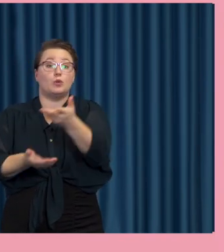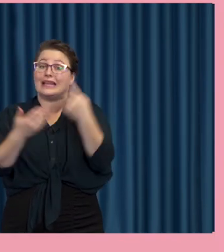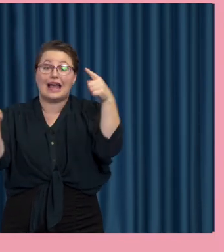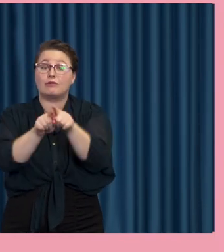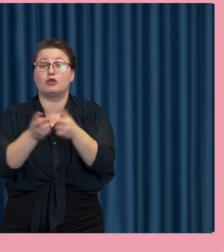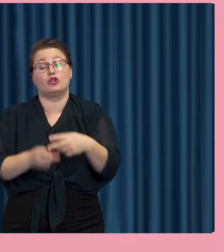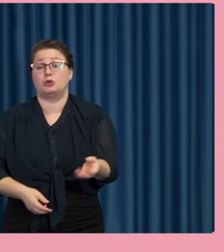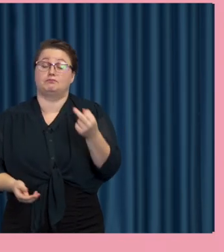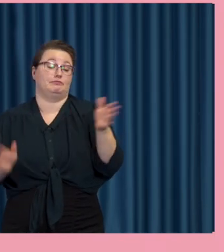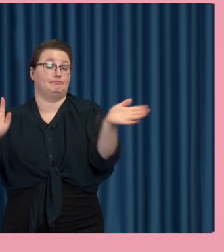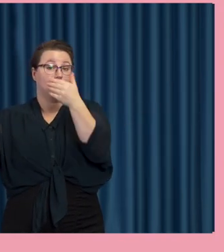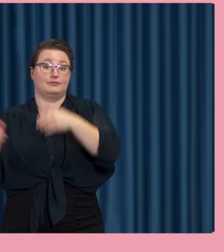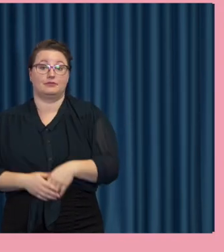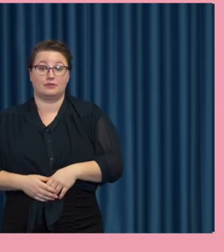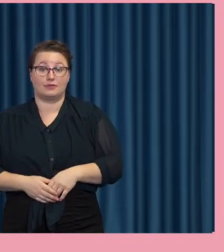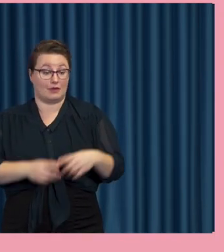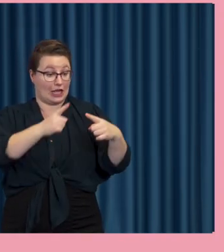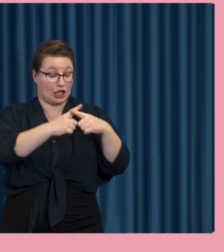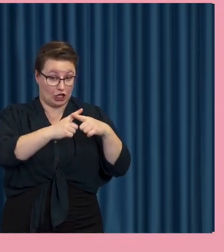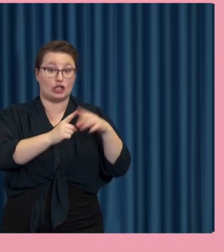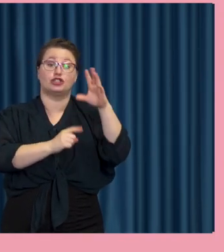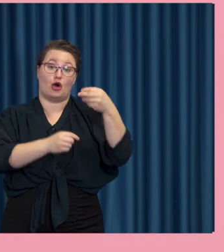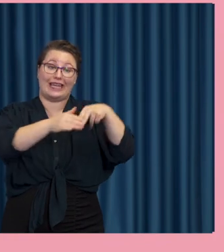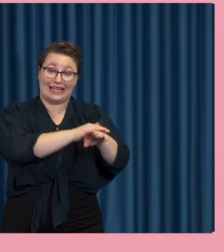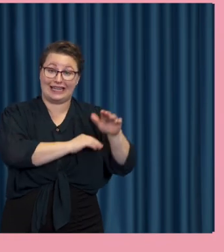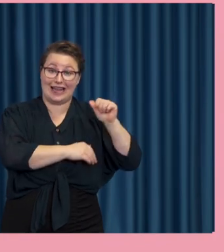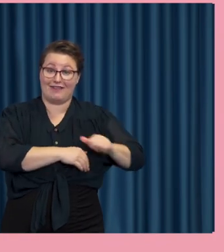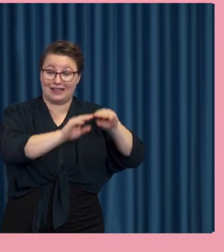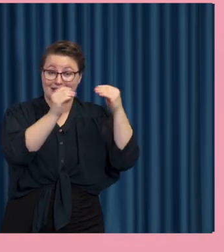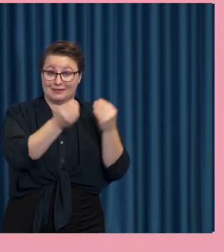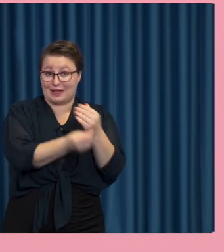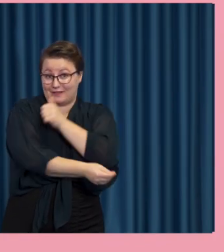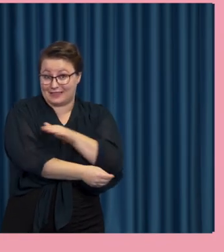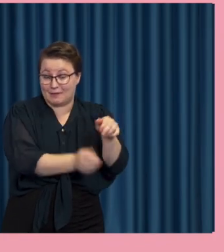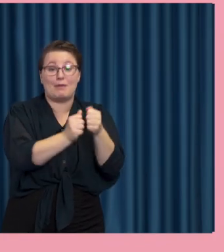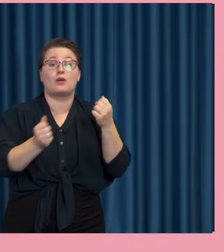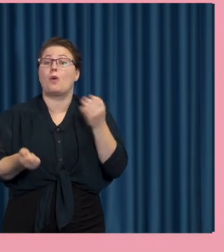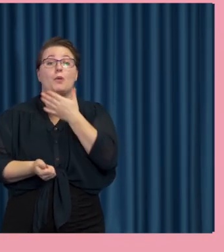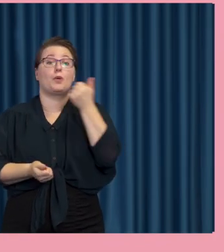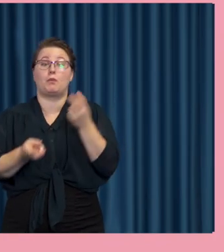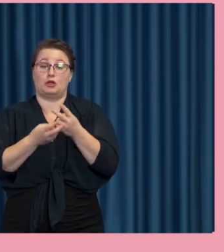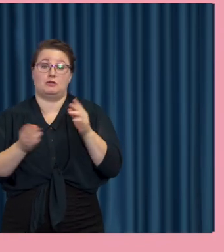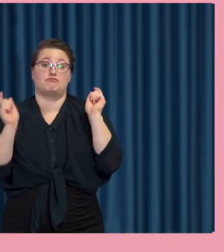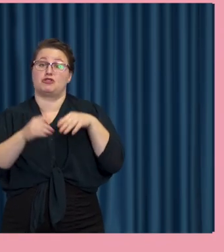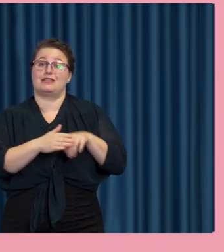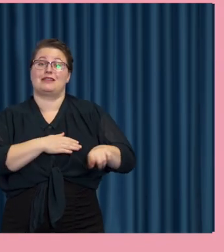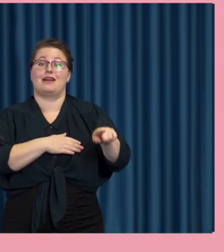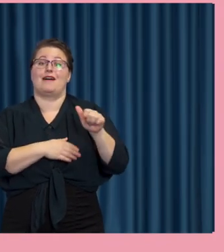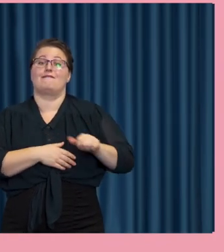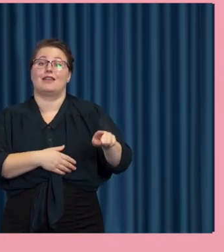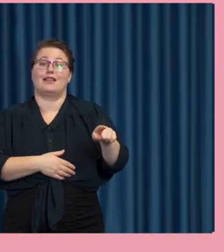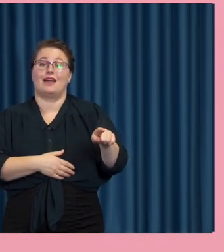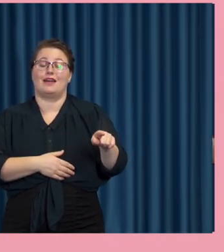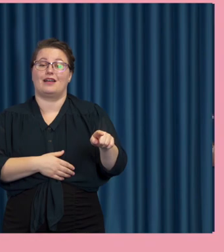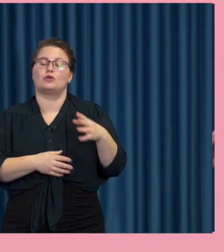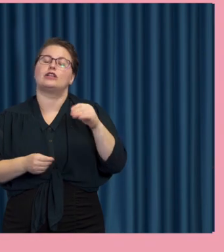säga att klicka i här. Och om du inte klickar i så kan du inte använda tjänster alls. Så att jag menar, att ha ett för stort individfokus löser,